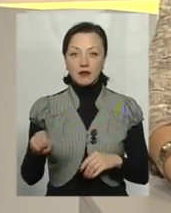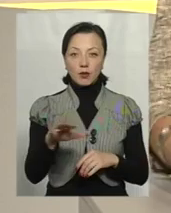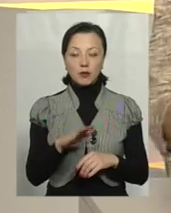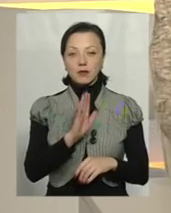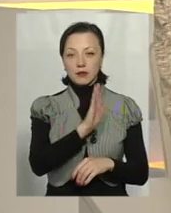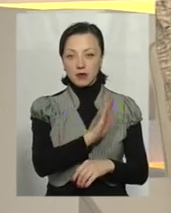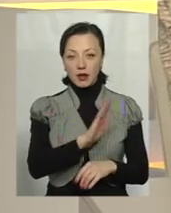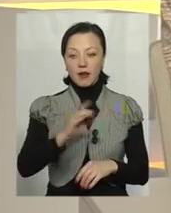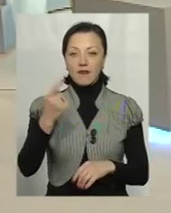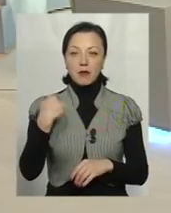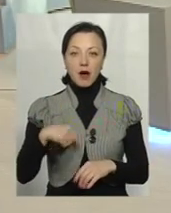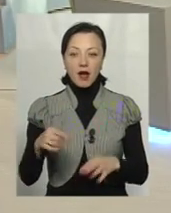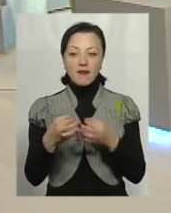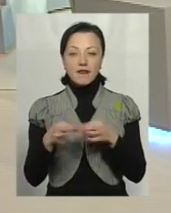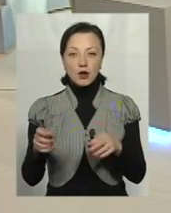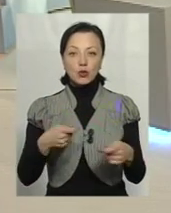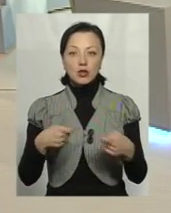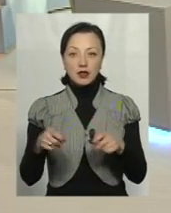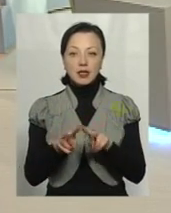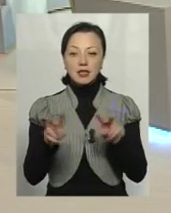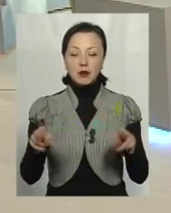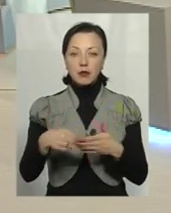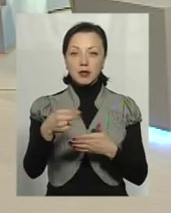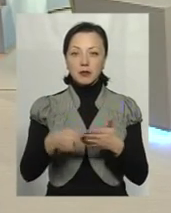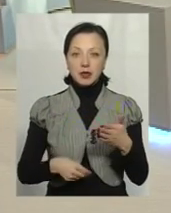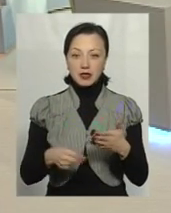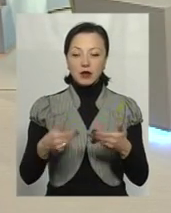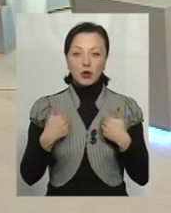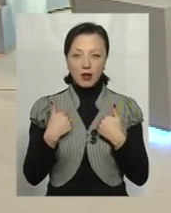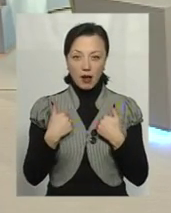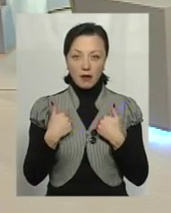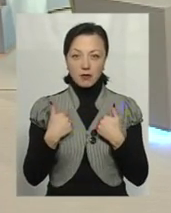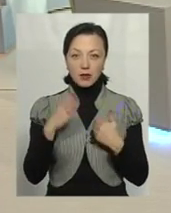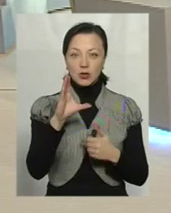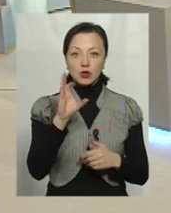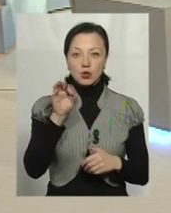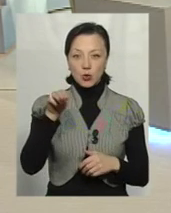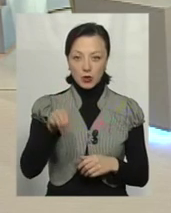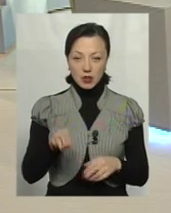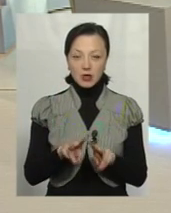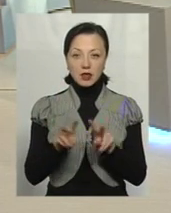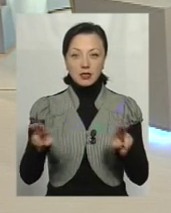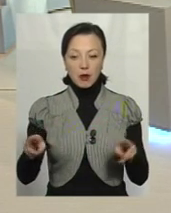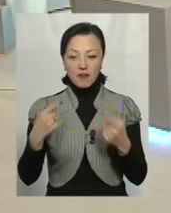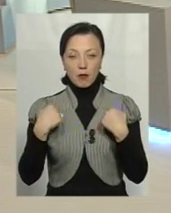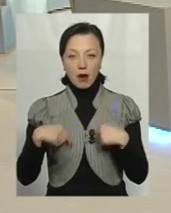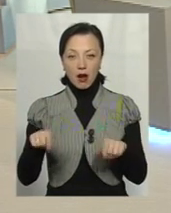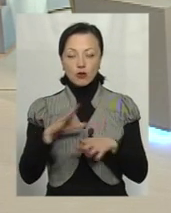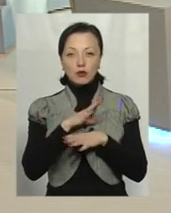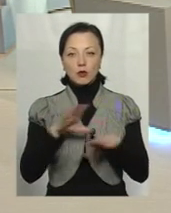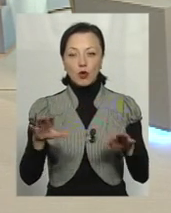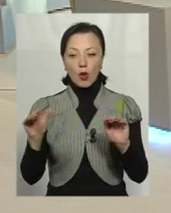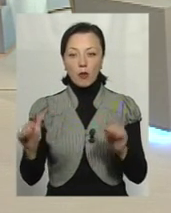Європа вимагає вільної торгівлі. Так само, як підписано нами СОД, також вимагає, щоб не було